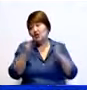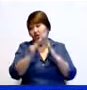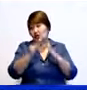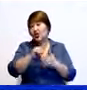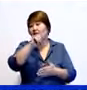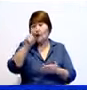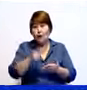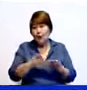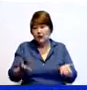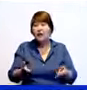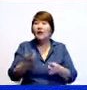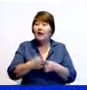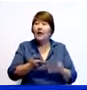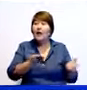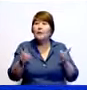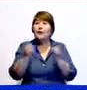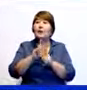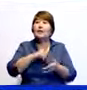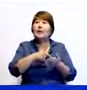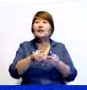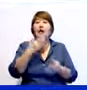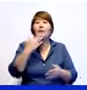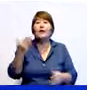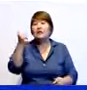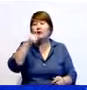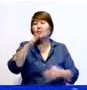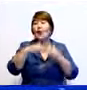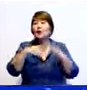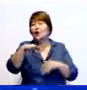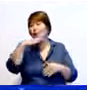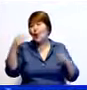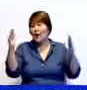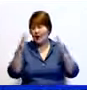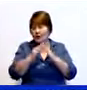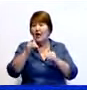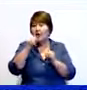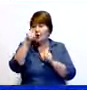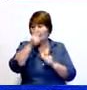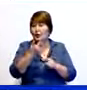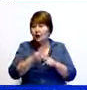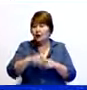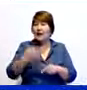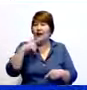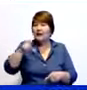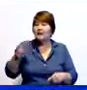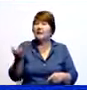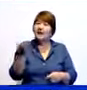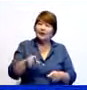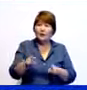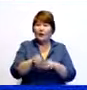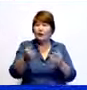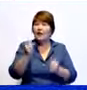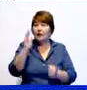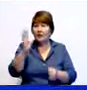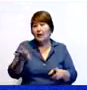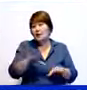вопрос. На приеме было отмечено, что последние годы строится много жилья. Ежегодно сотни казлардинцев получают новые квартиры.